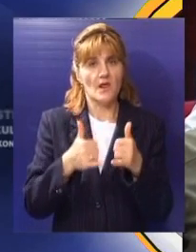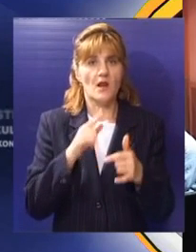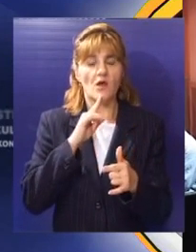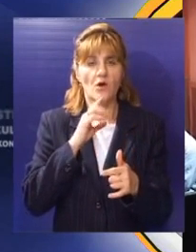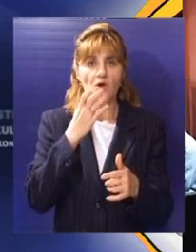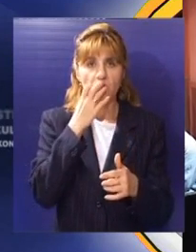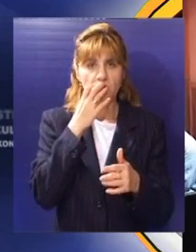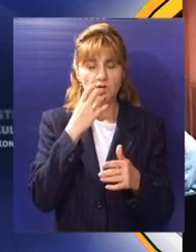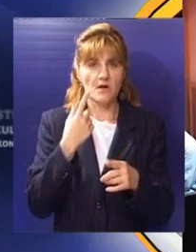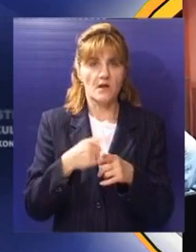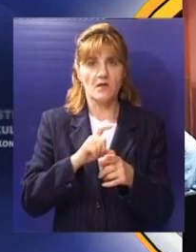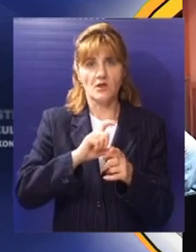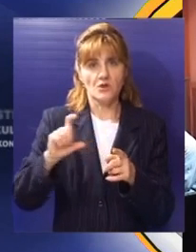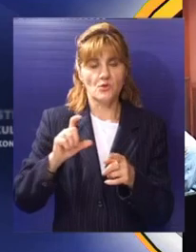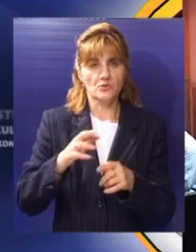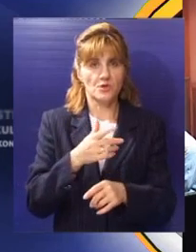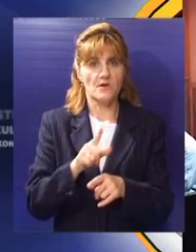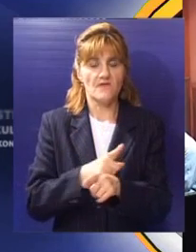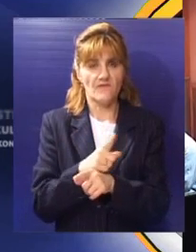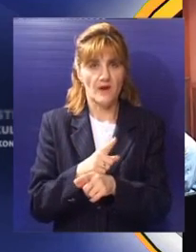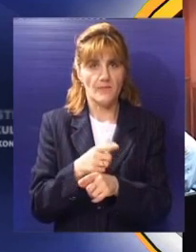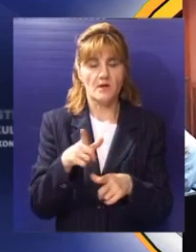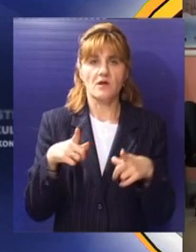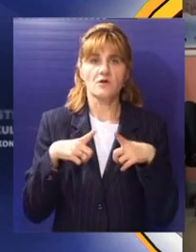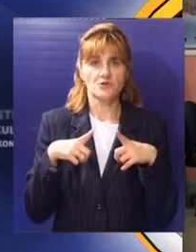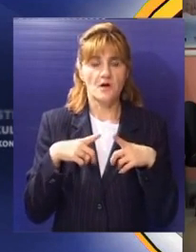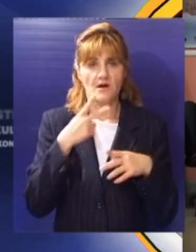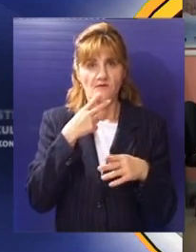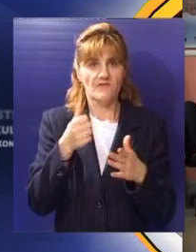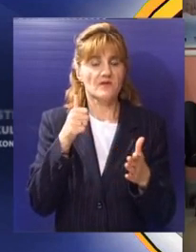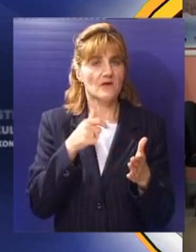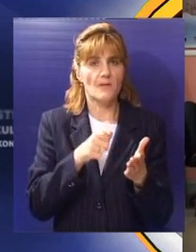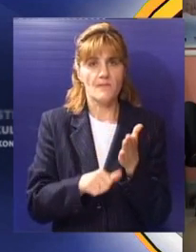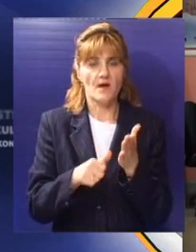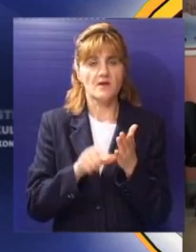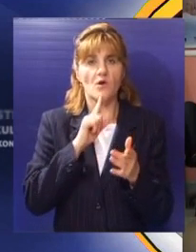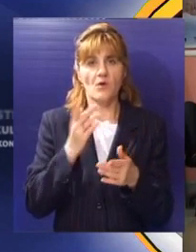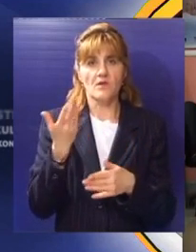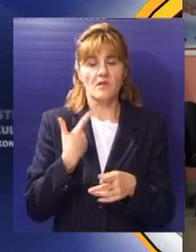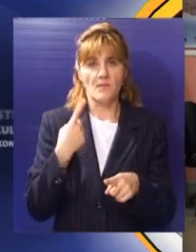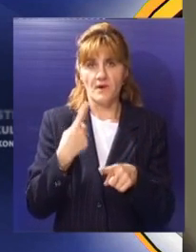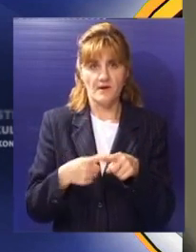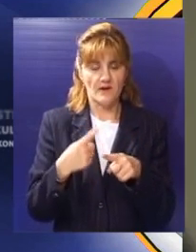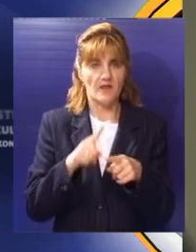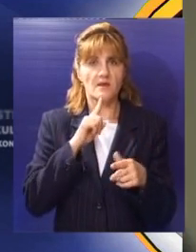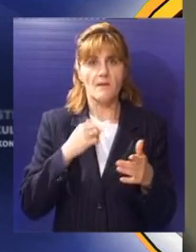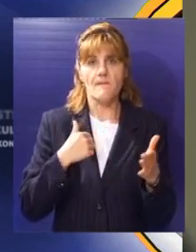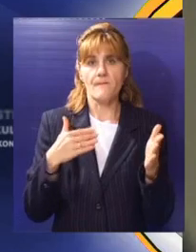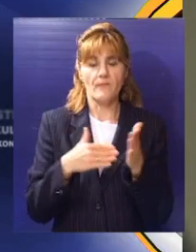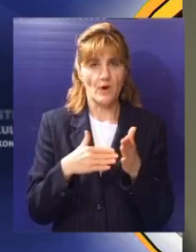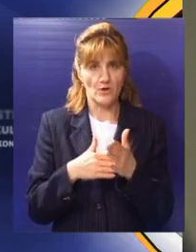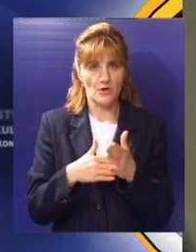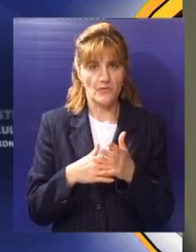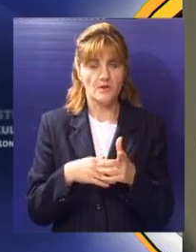je potrebno malo više konfura ili odloženog plaćanja na duže rokove, ostaje da potraže kreditnu karticu koja najviše odgovara